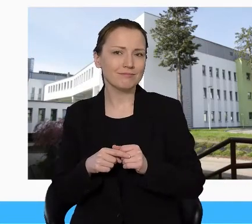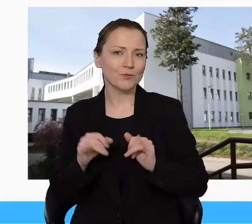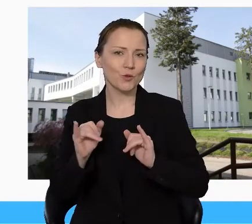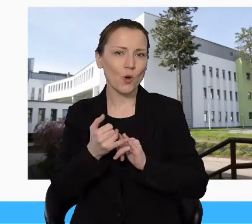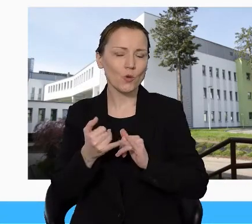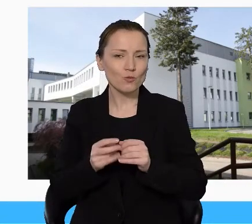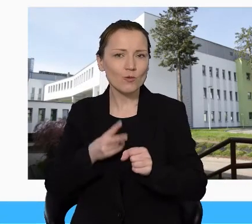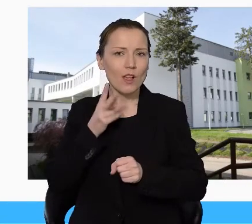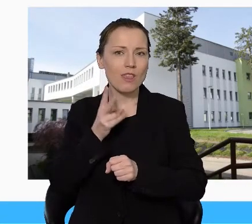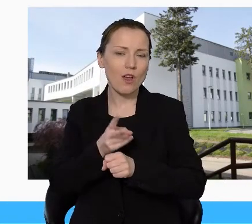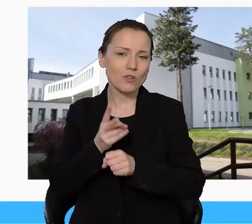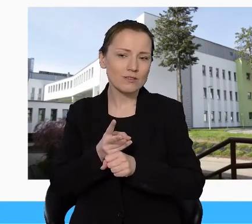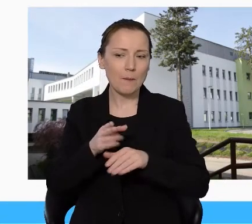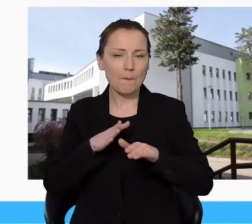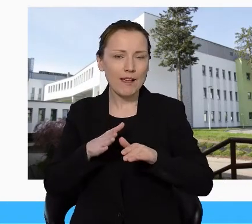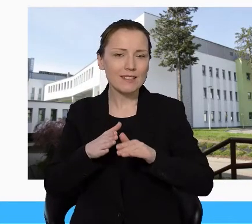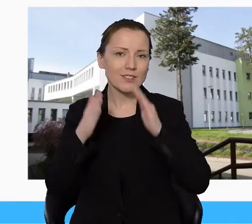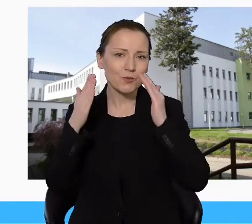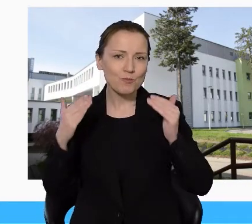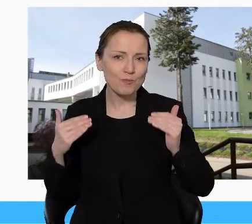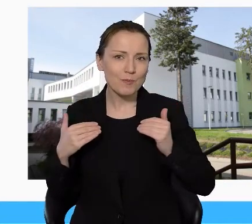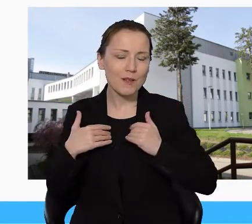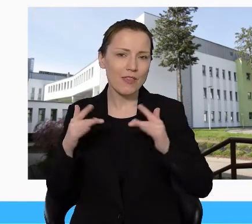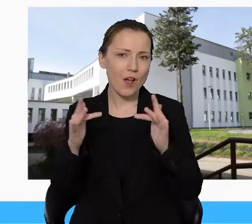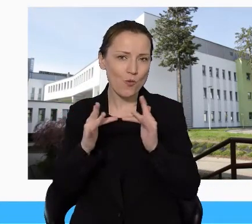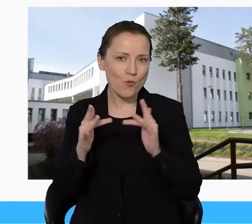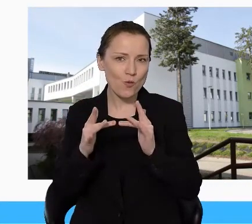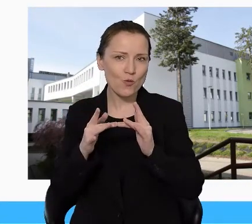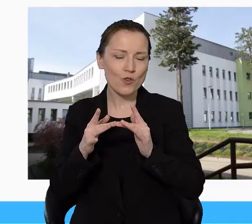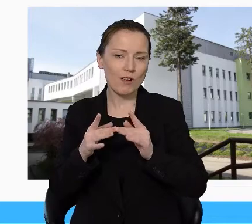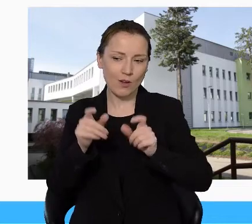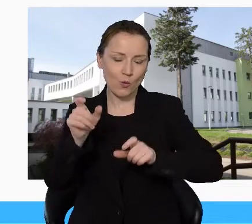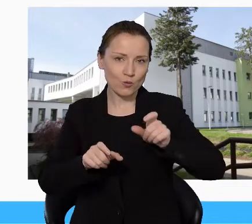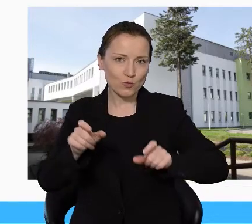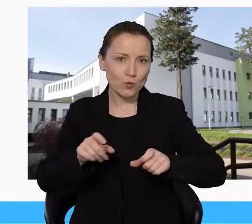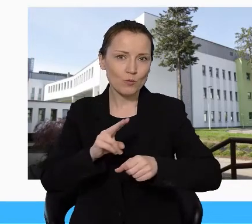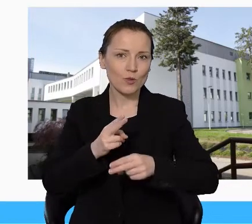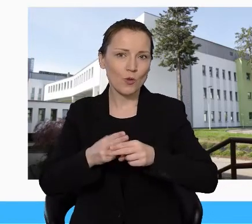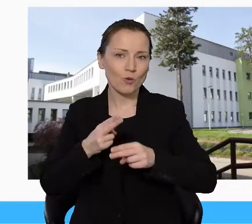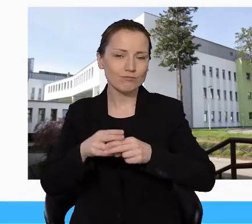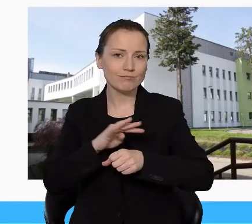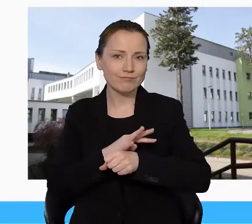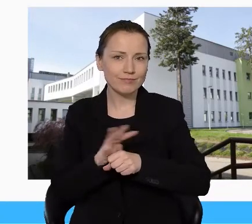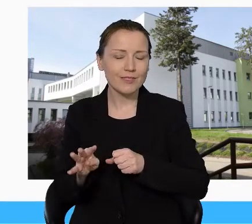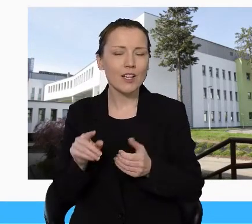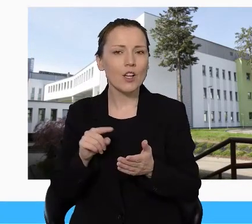do miejsc hospitalizacji. To też są